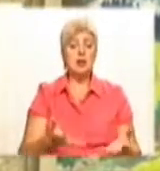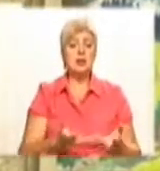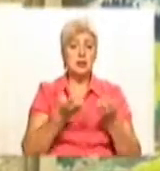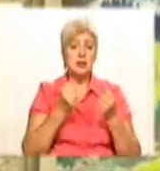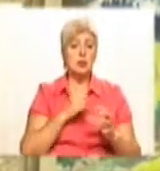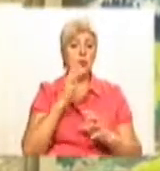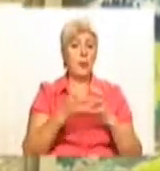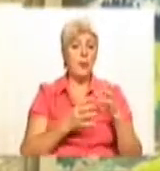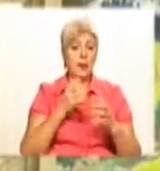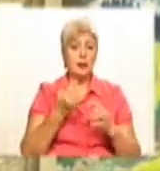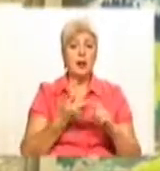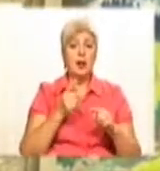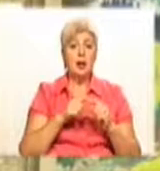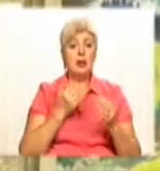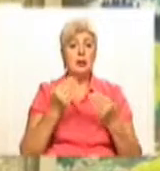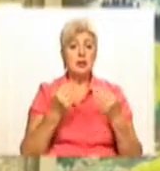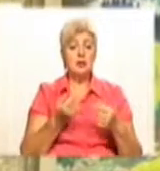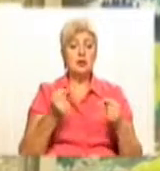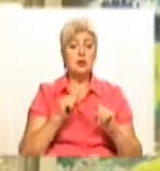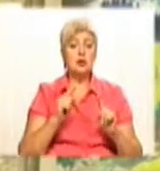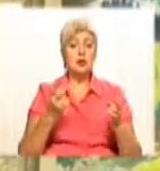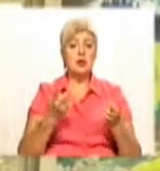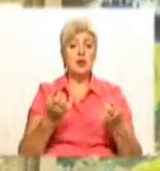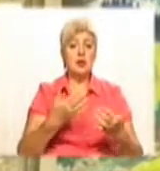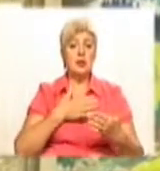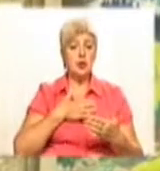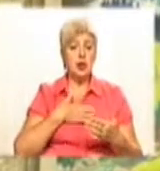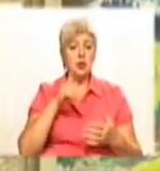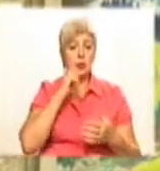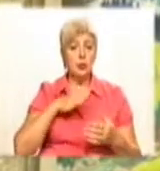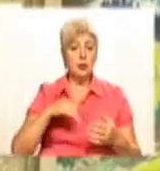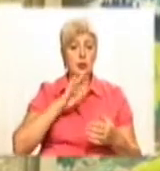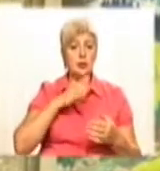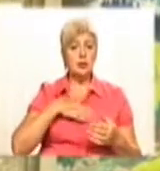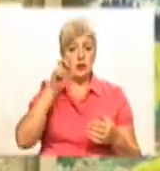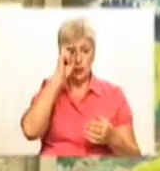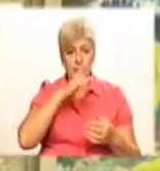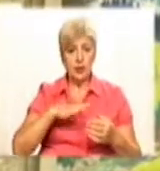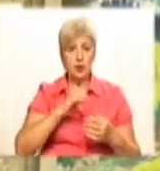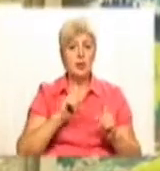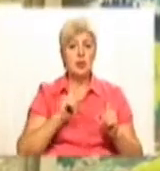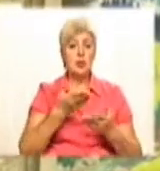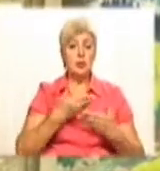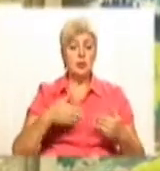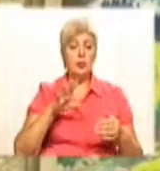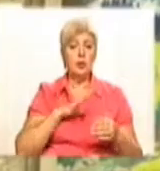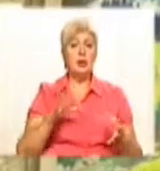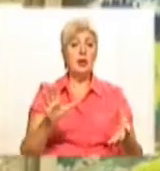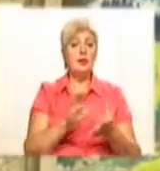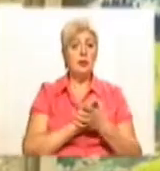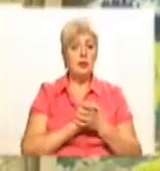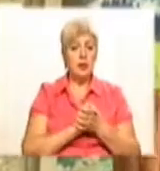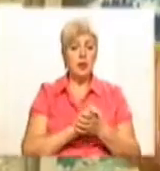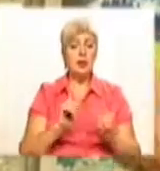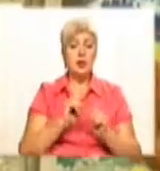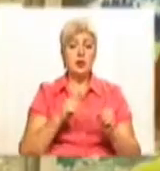це те, що необхідно нашій Україні, нашій державі, для того, щоб ми були в мірі, для того, щоб ми